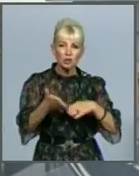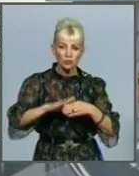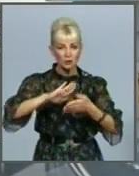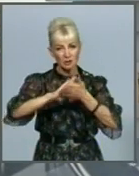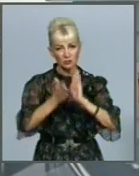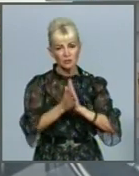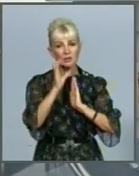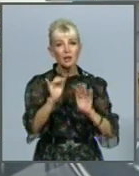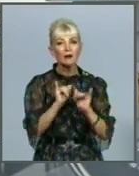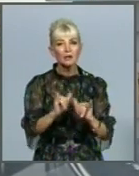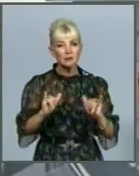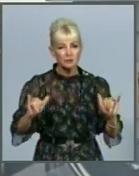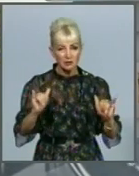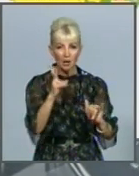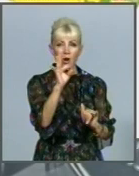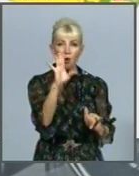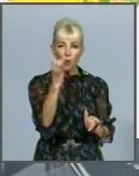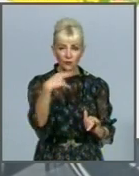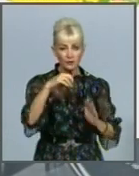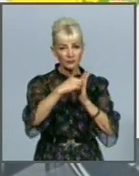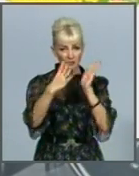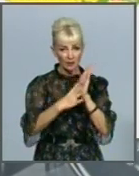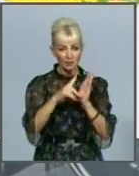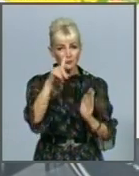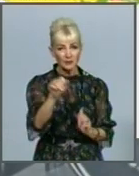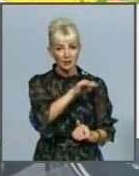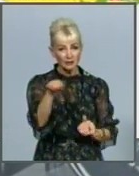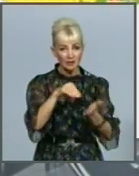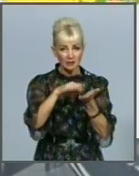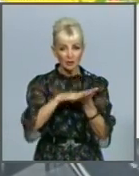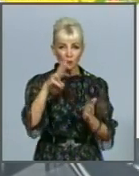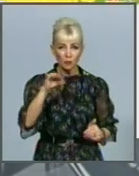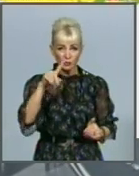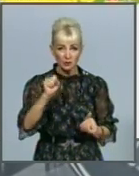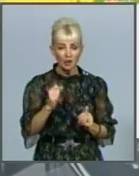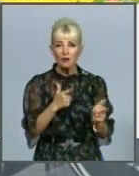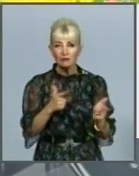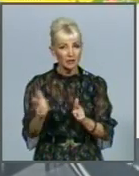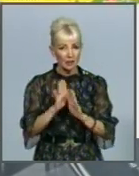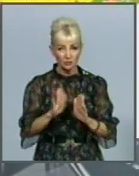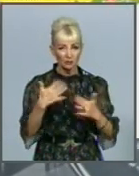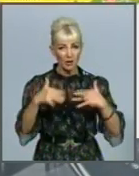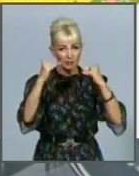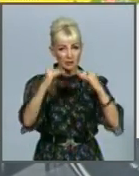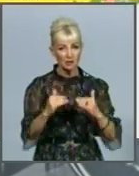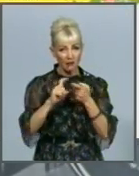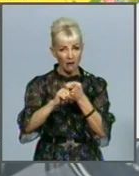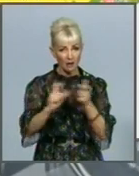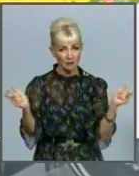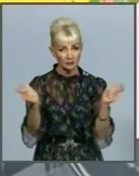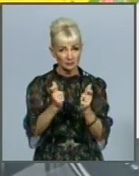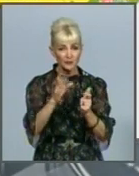розвитком COVID-19. За офіційною статистикою МОЗу, не готові до ослаблення карантинних обмежень